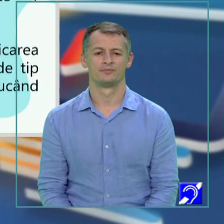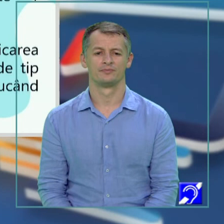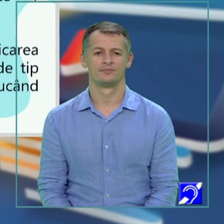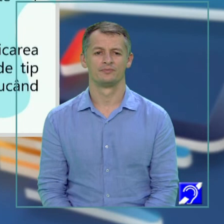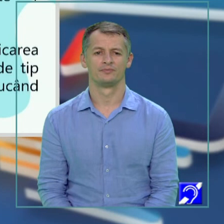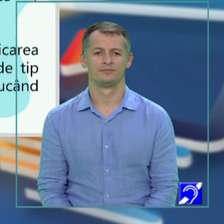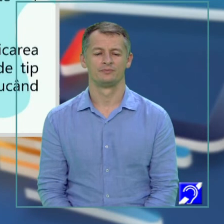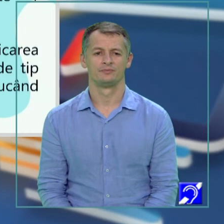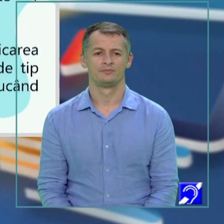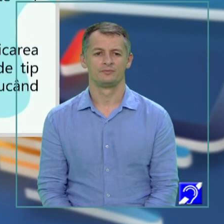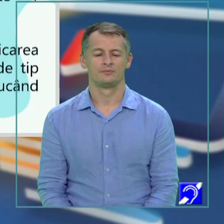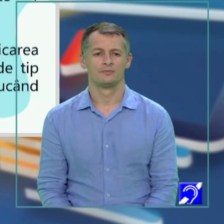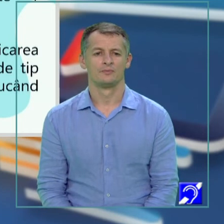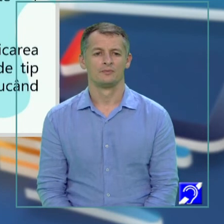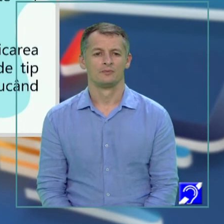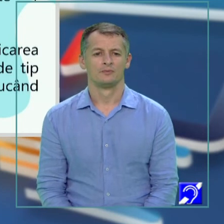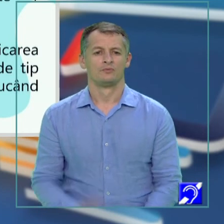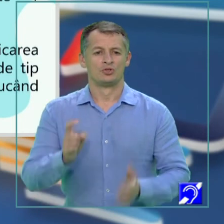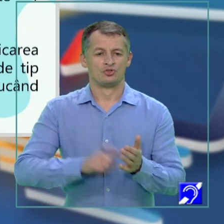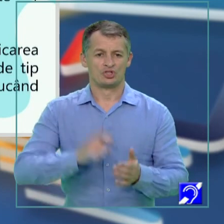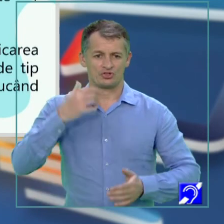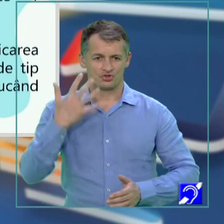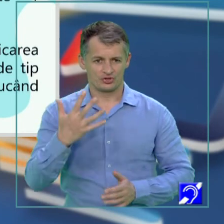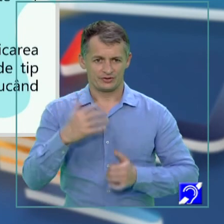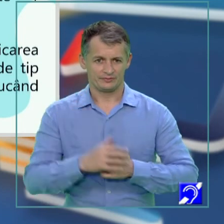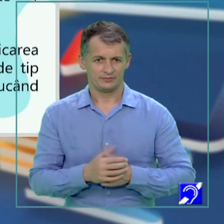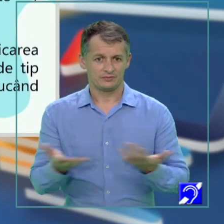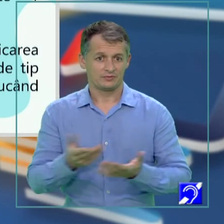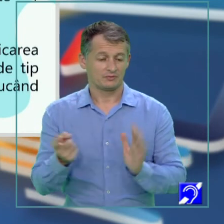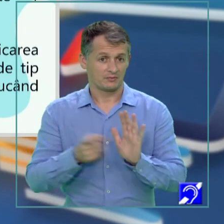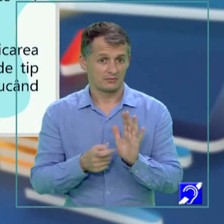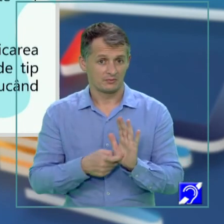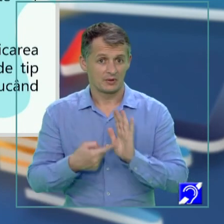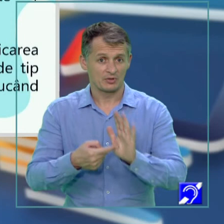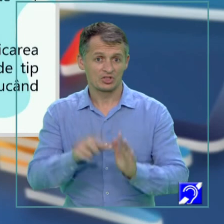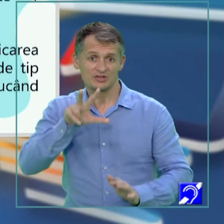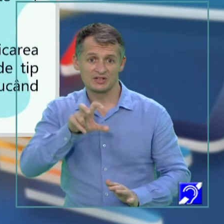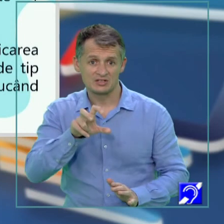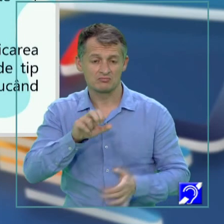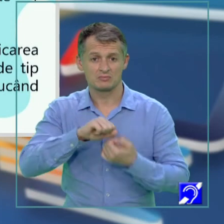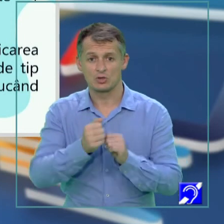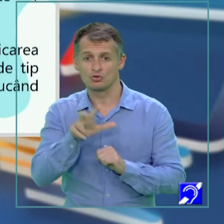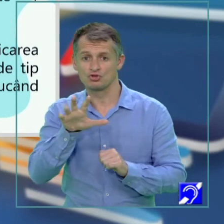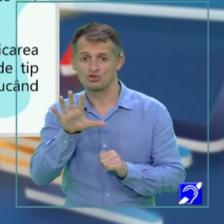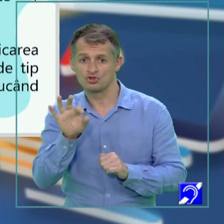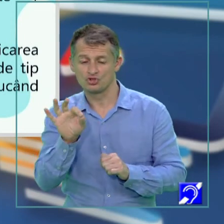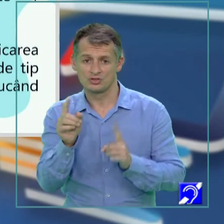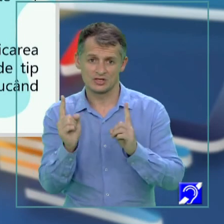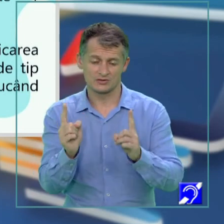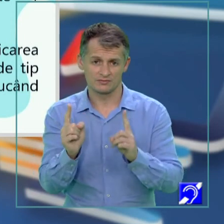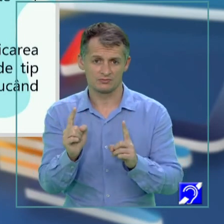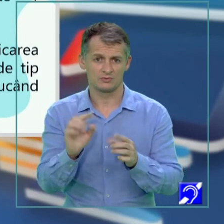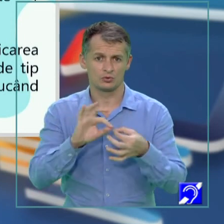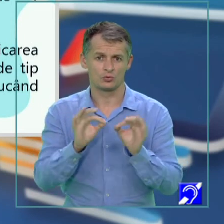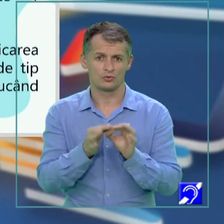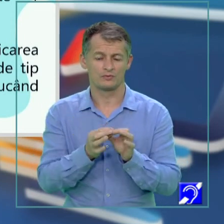Iar cea din urmă cerință care cere să prezinți în 30-50 de cuvinte asemănările dintre comunitățile de